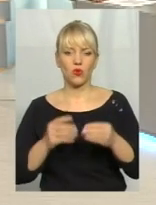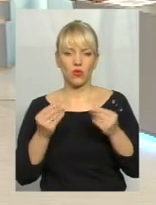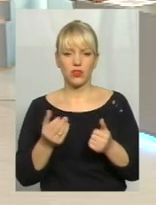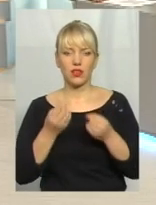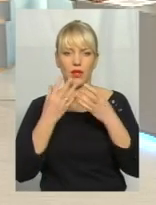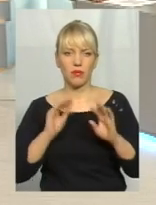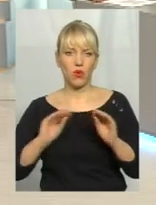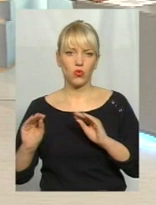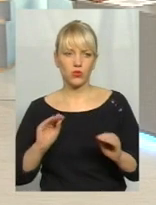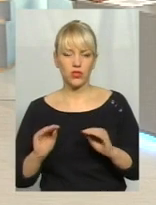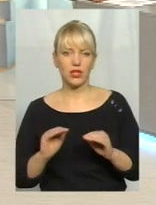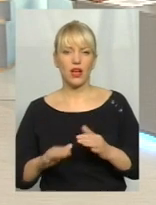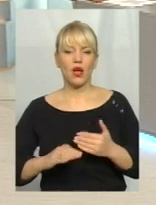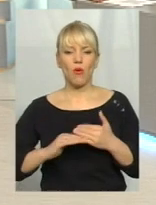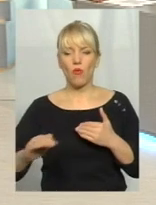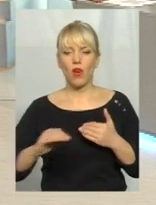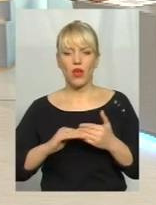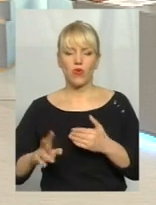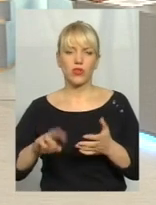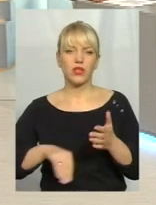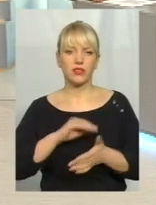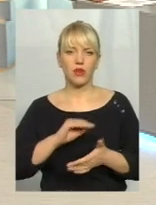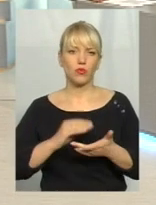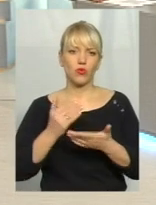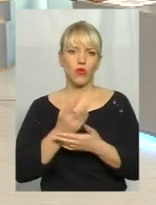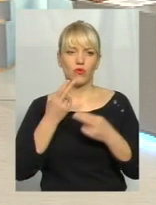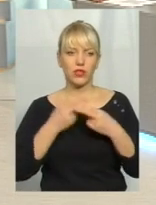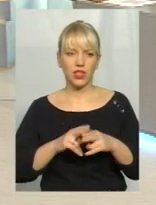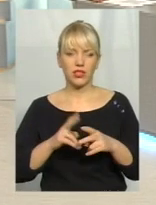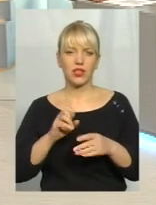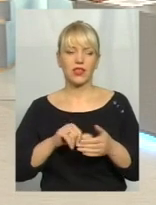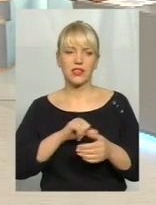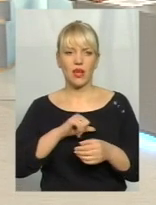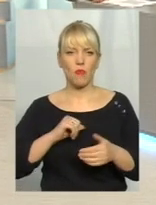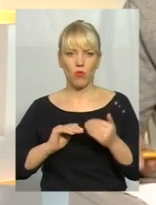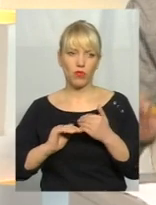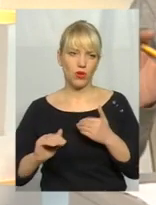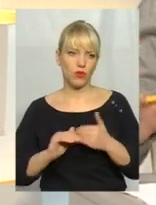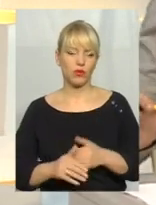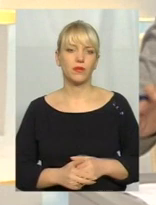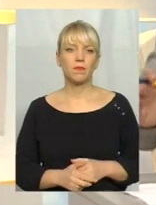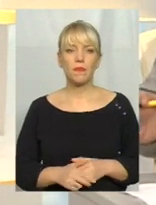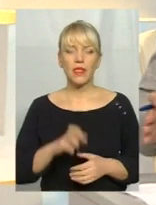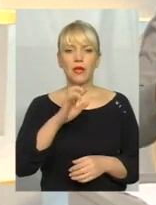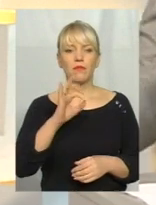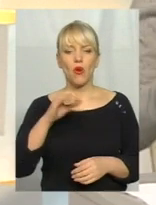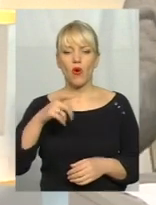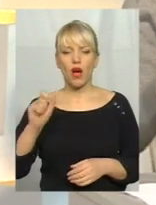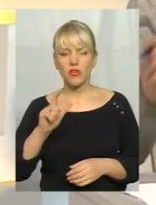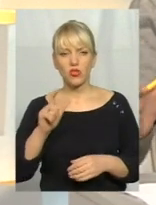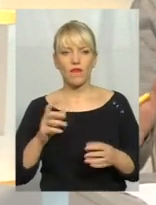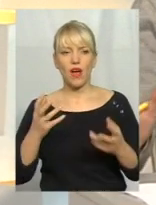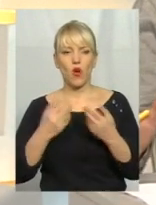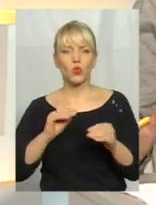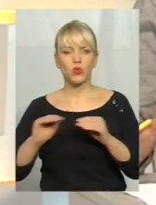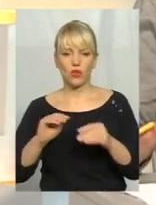благоустрій полігону, на закупку нової техніки для самого полігону. Я зрозумію. Тобто біогазова установка, як така, вона